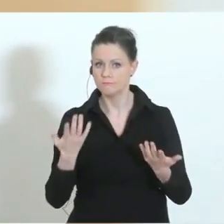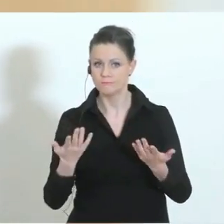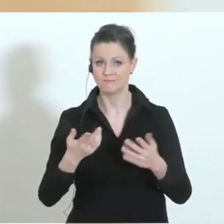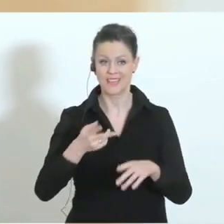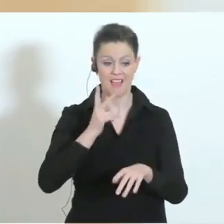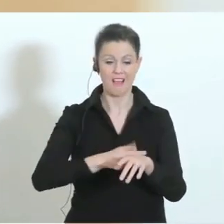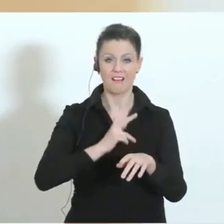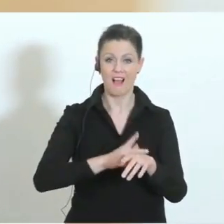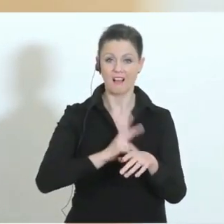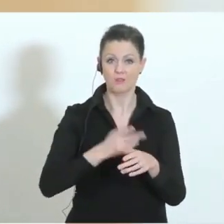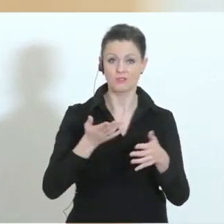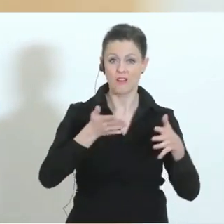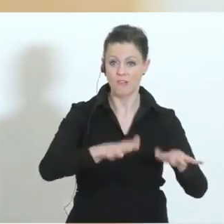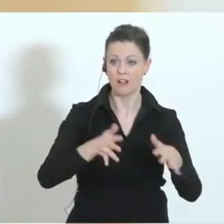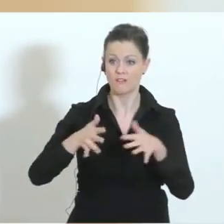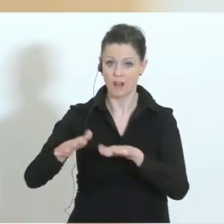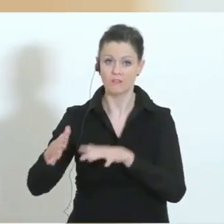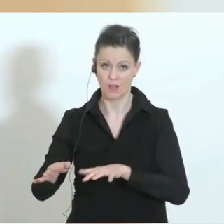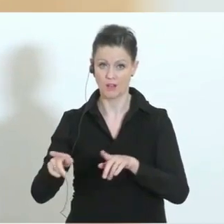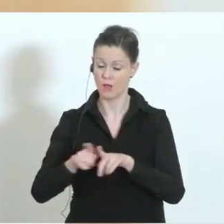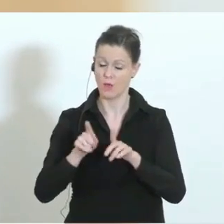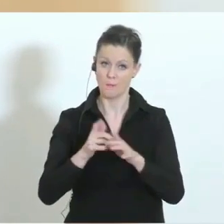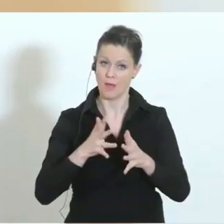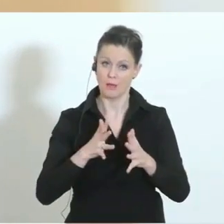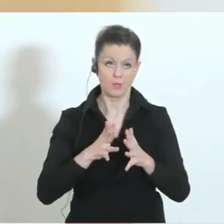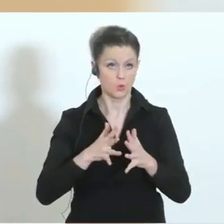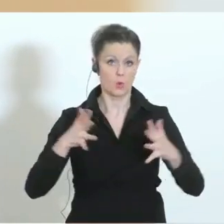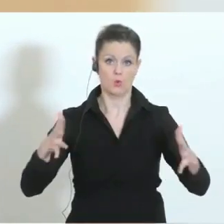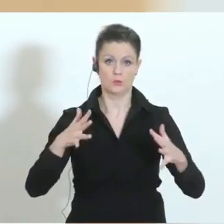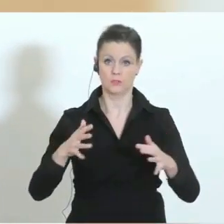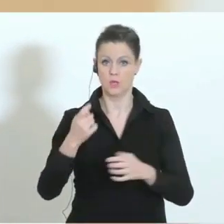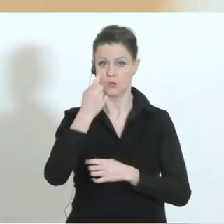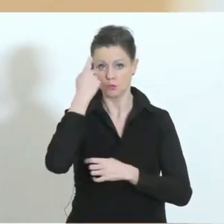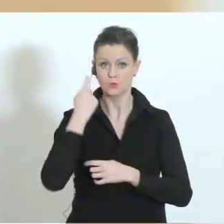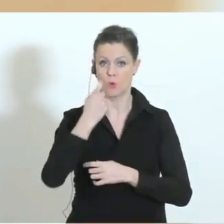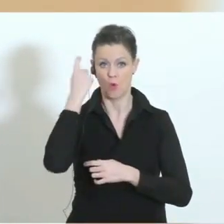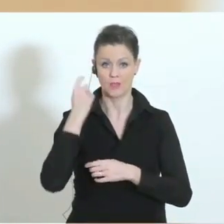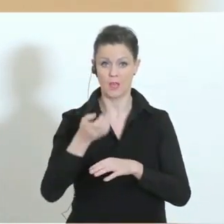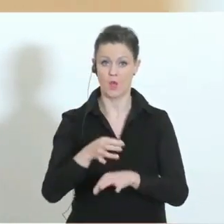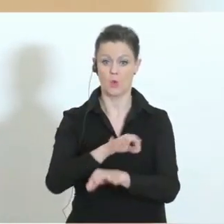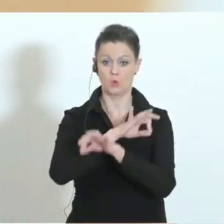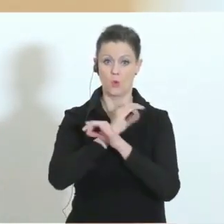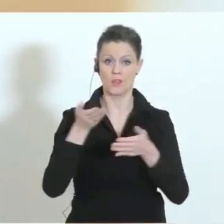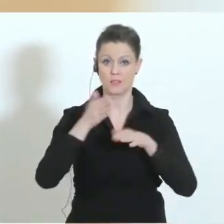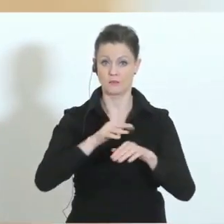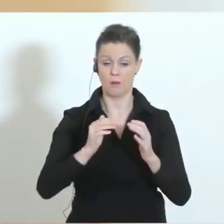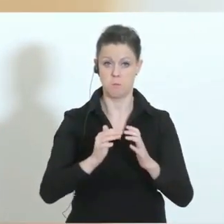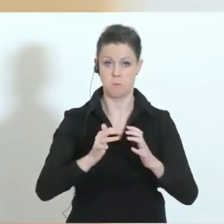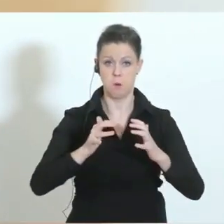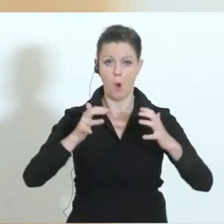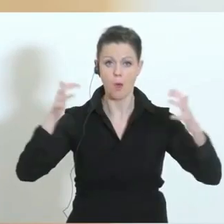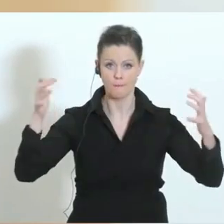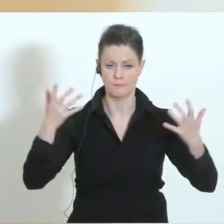Erkrankungsfälle als auch, und das ist meine größte Sorge, die Todesfälle sehr, sehr stark im Anstieg sind. Wir haben